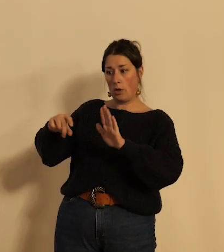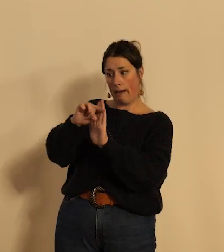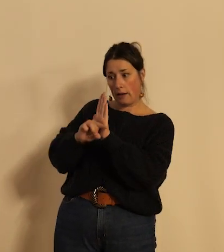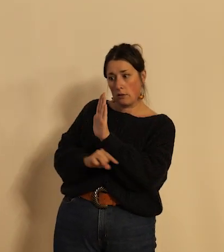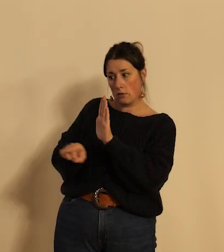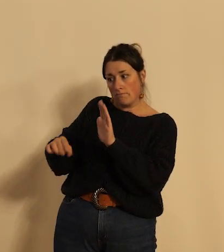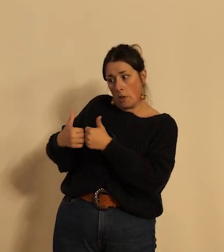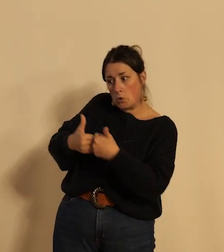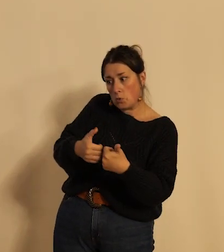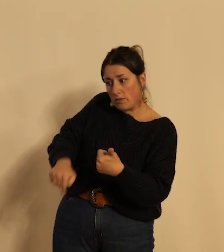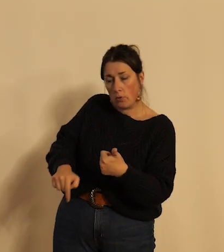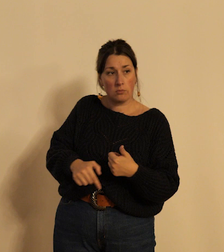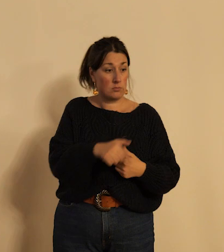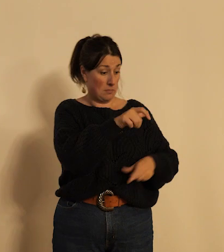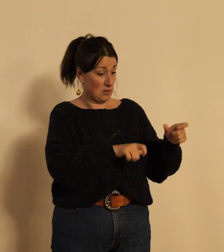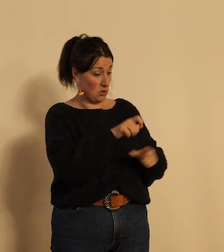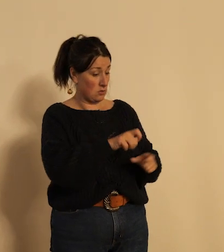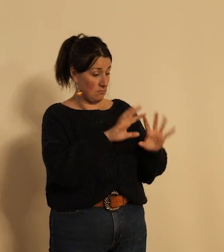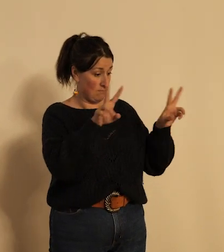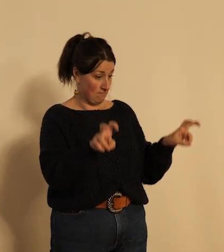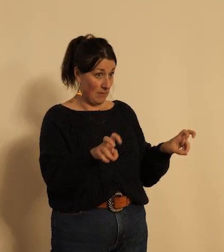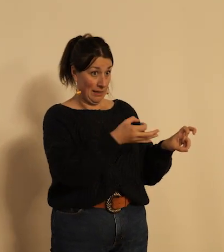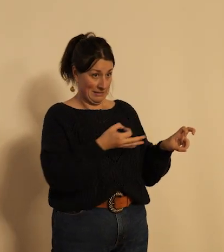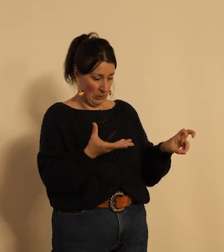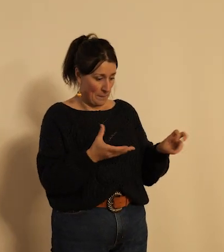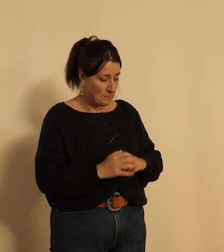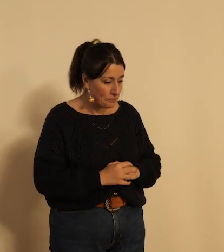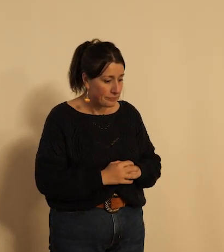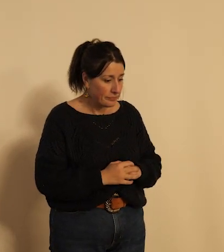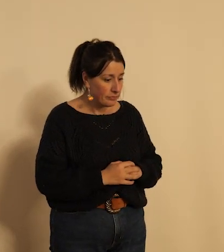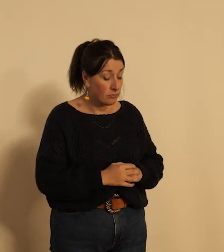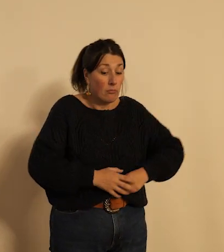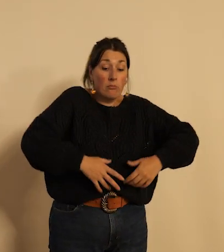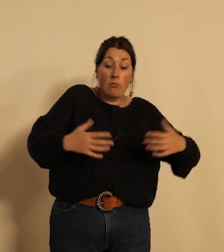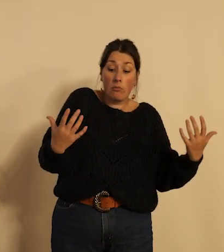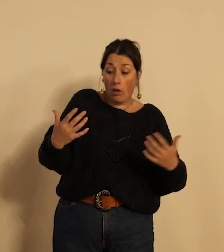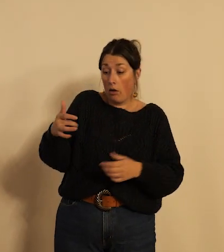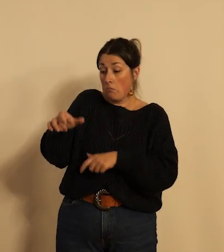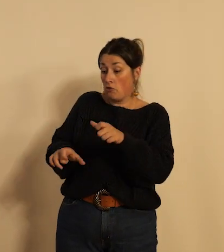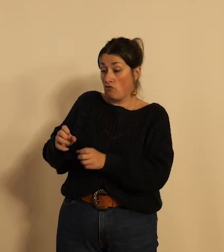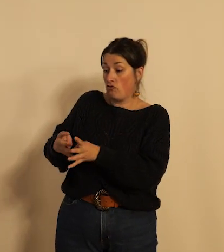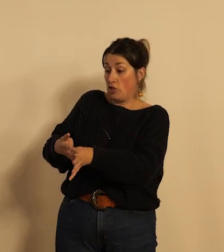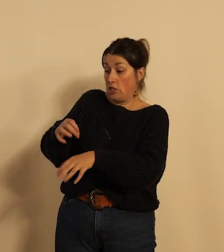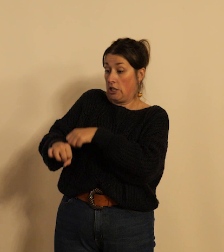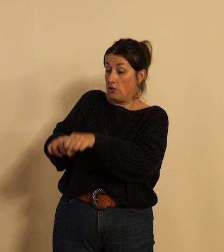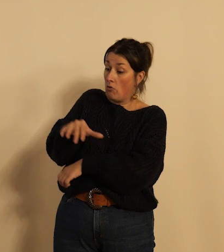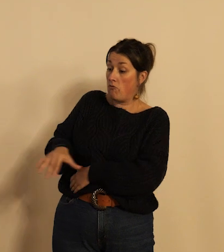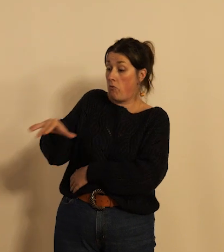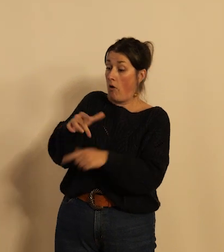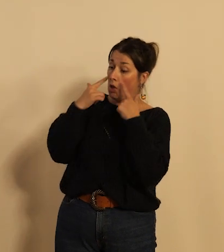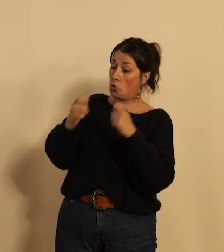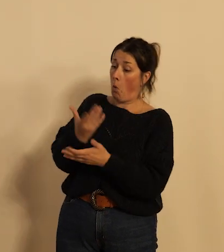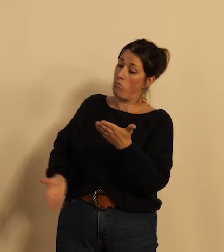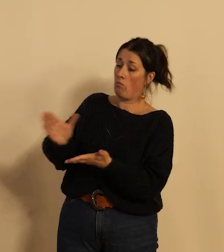et le colloque se conclut par cette annonce je cite quoi qu'il en soit cycliste redoublé de vigilance